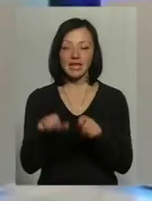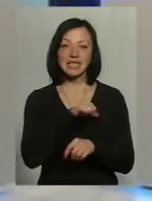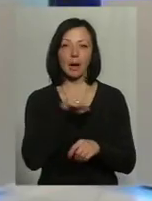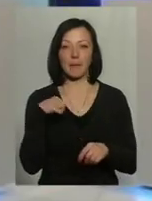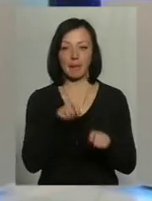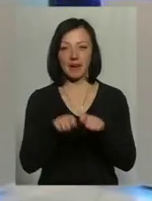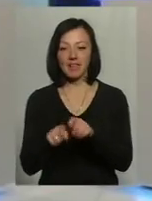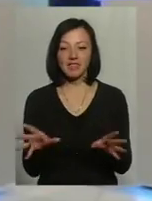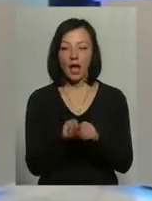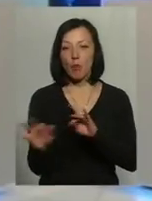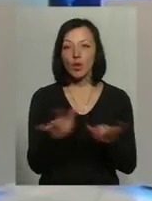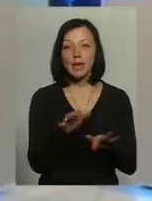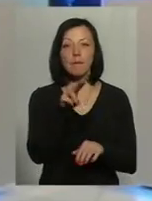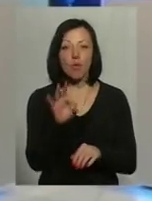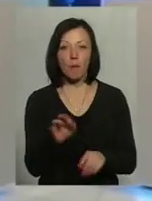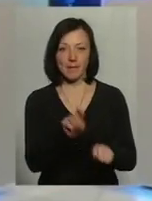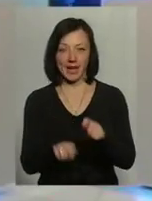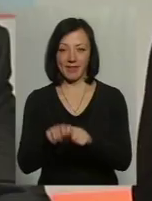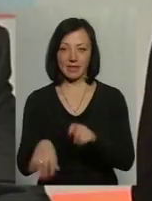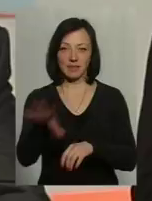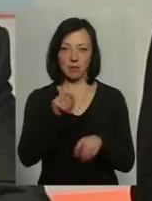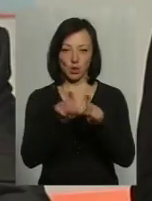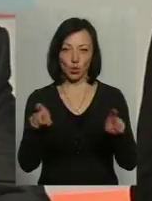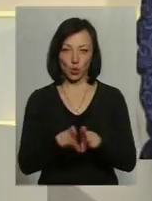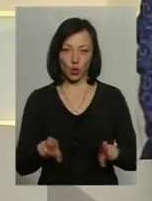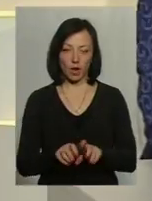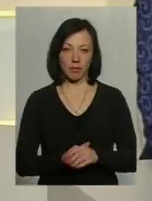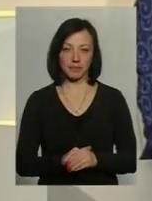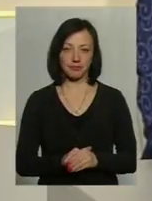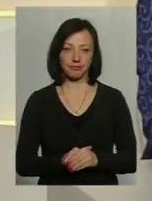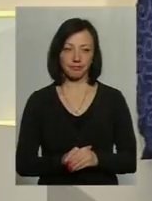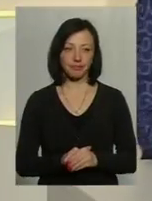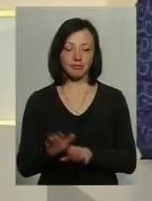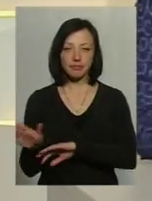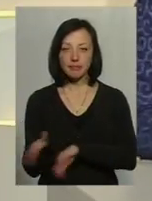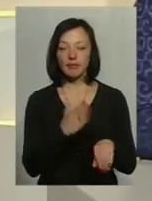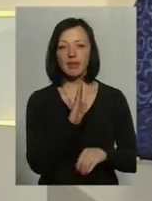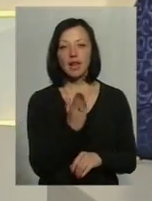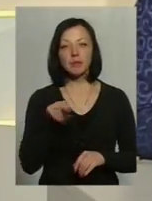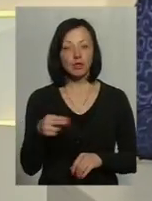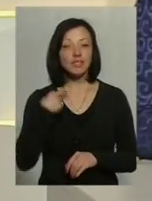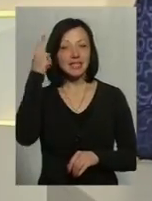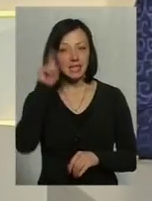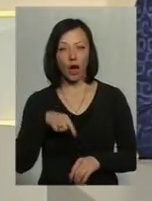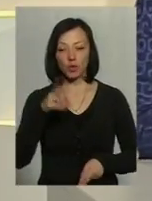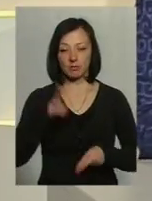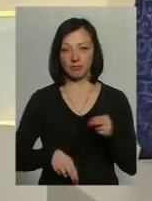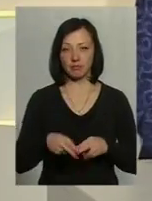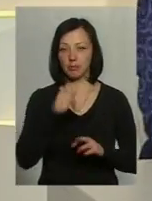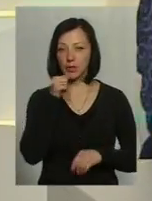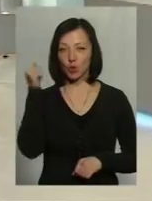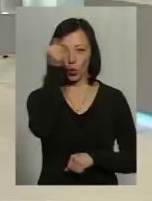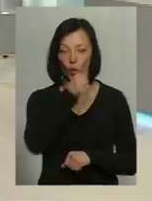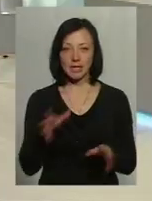перевірками, взаємодії по перевірці ціма структурами. Валерій Петрович, знаю, що наприкінці минулого року